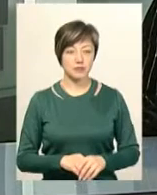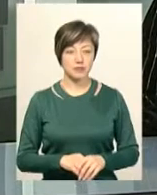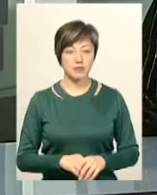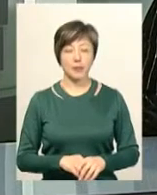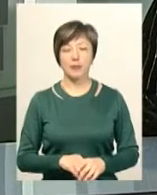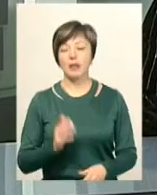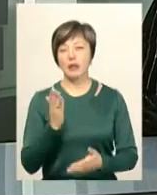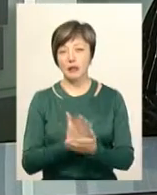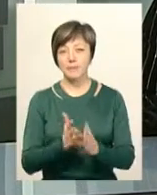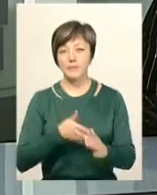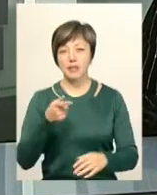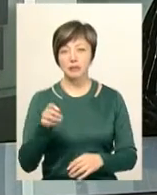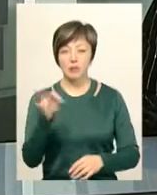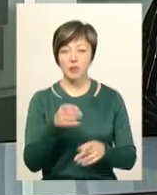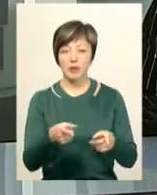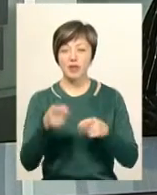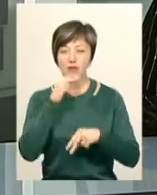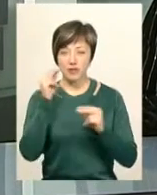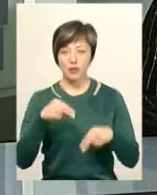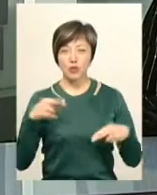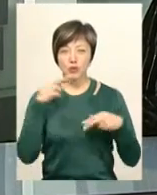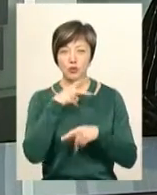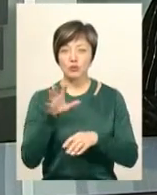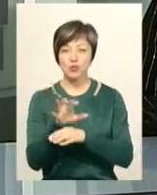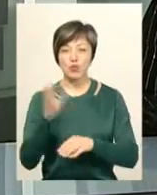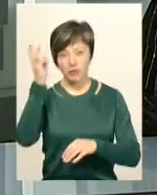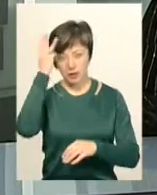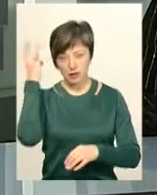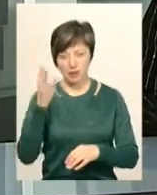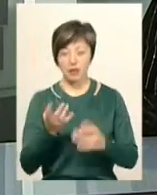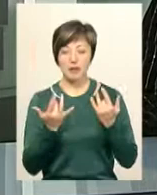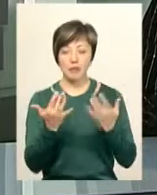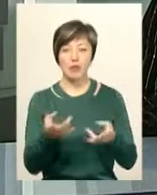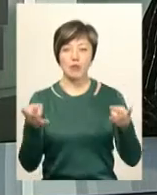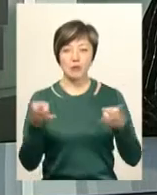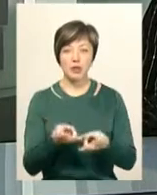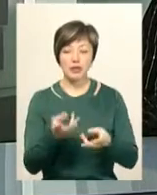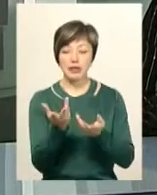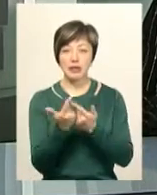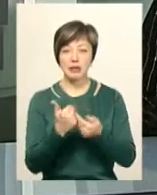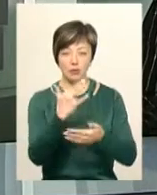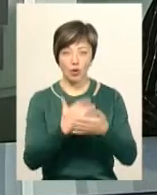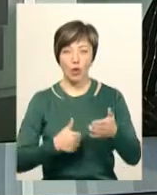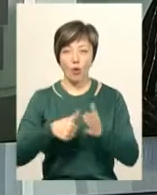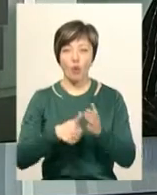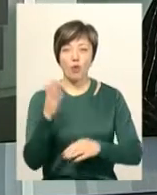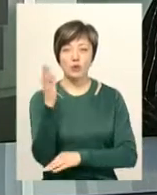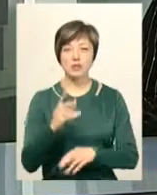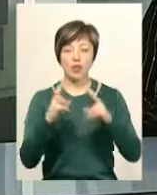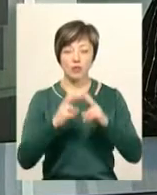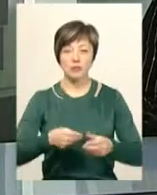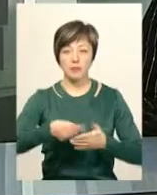Є петиція про притягнення винних в отруєнні собак у Хмельницькому. Набрала необхідну кількість голосів для розгляду. Під неї